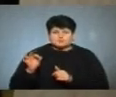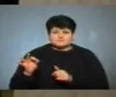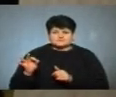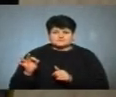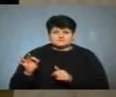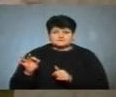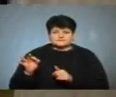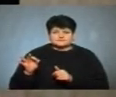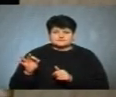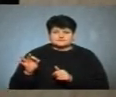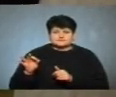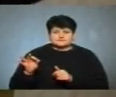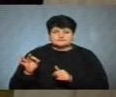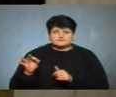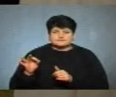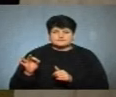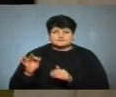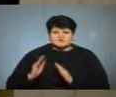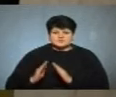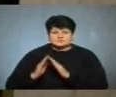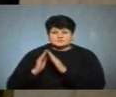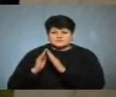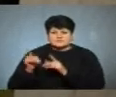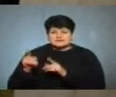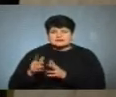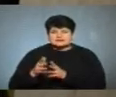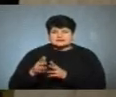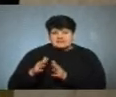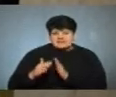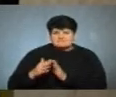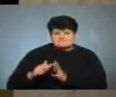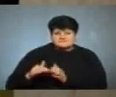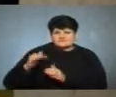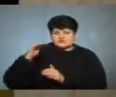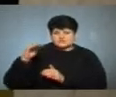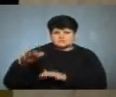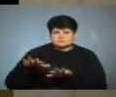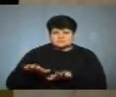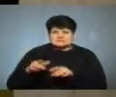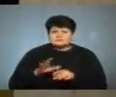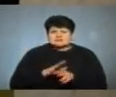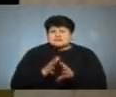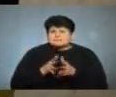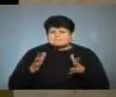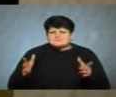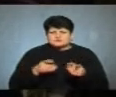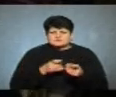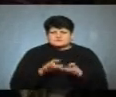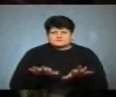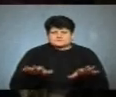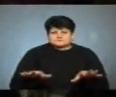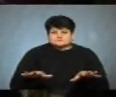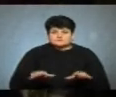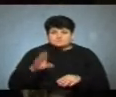шахта і найвища позиція. Це були найбільш обстрілювані позиції».